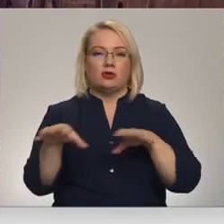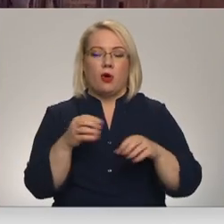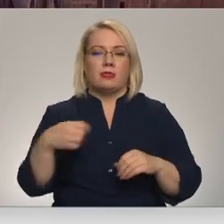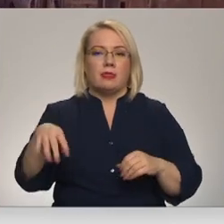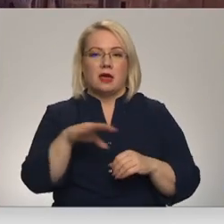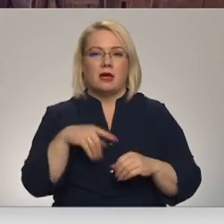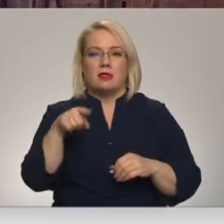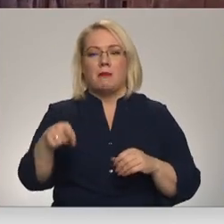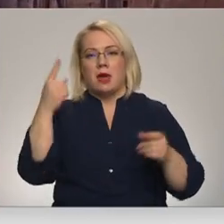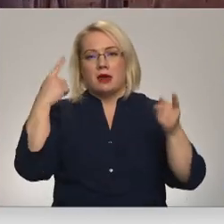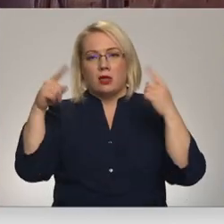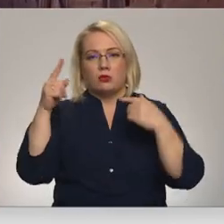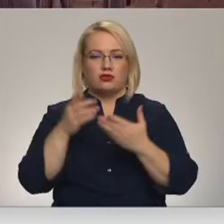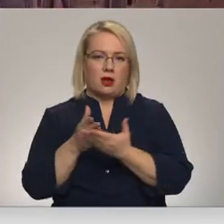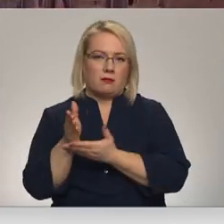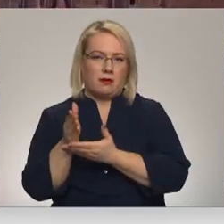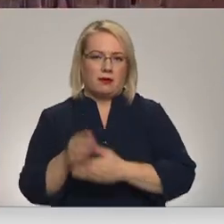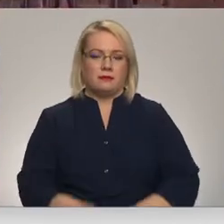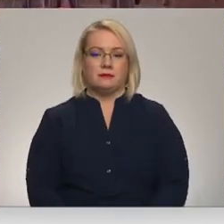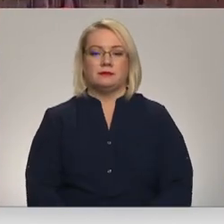krietni radošāks risinājums.